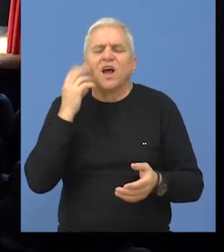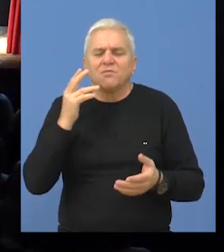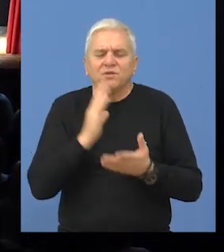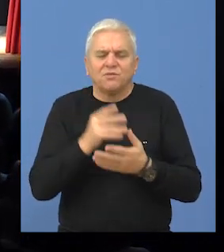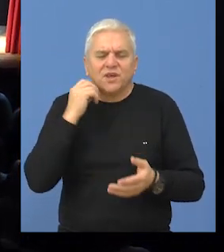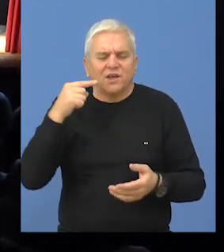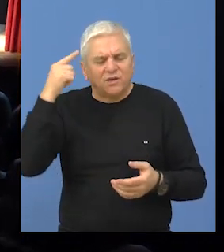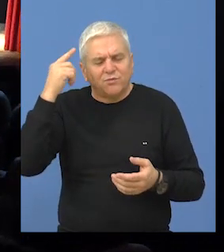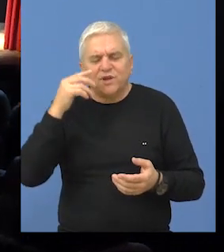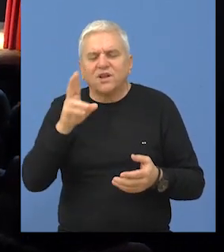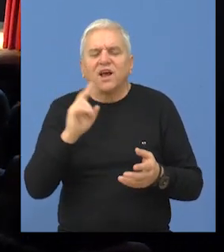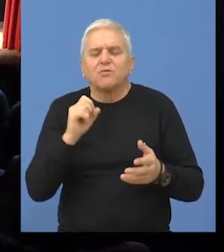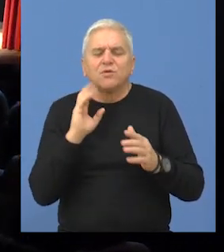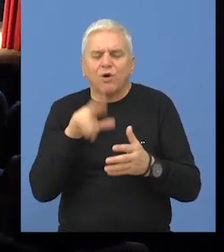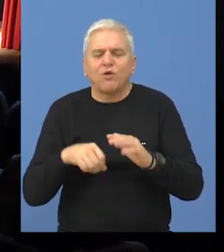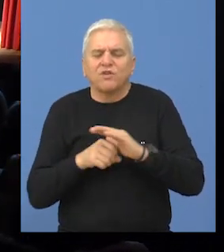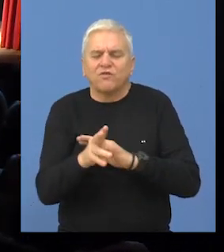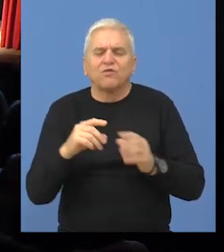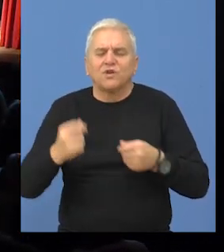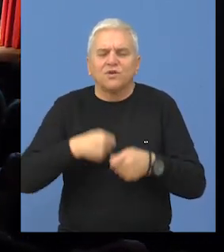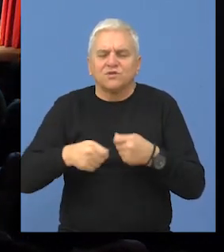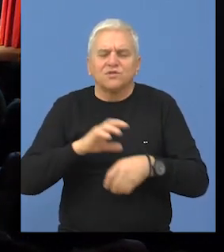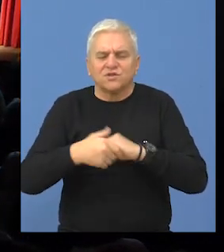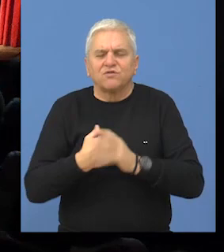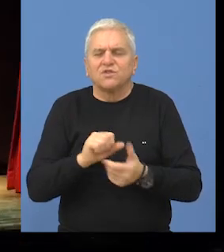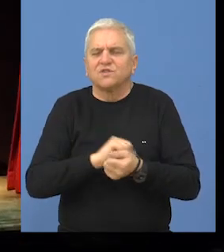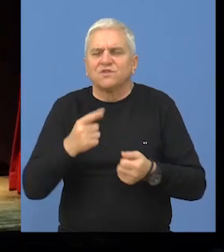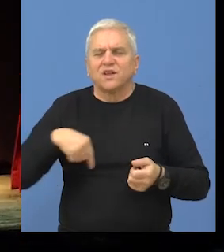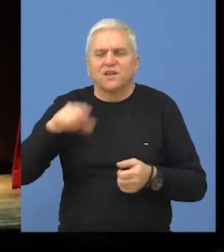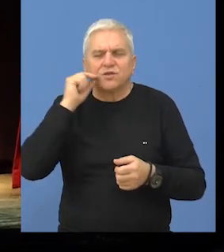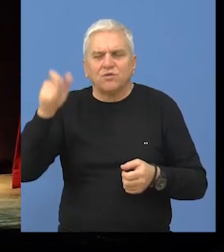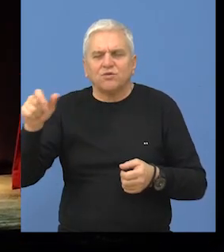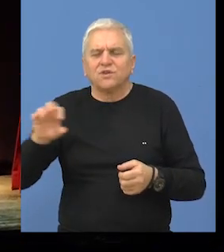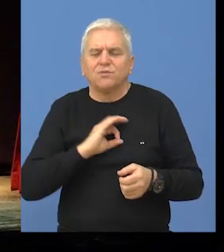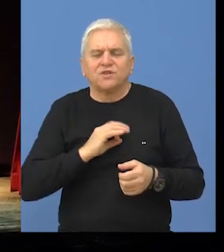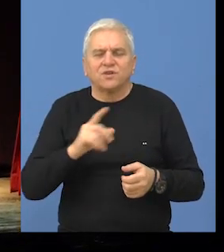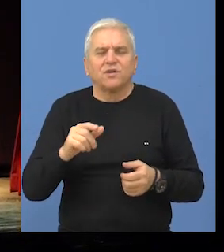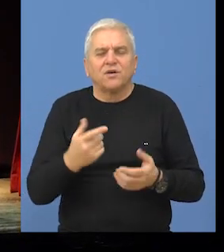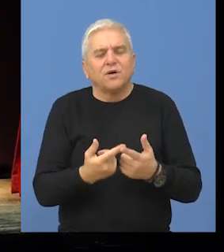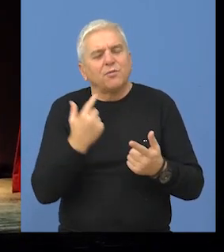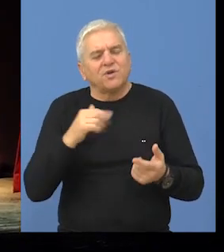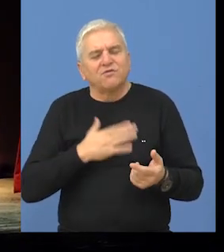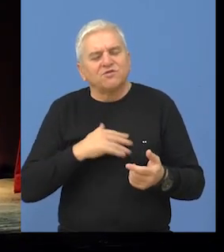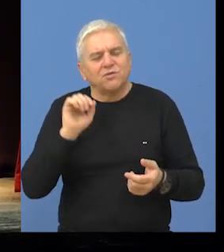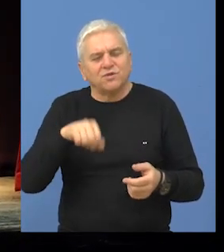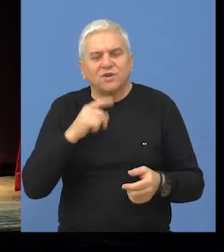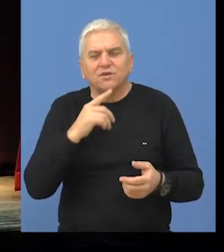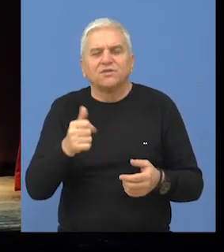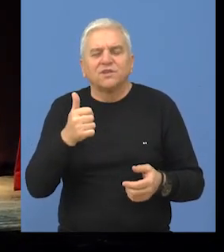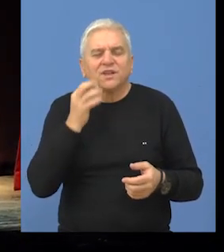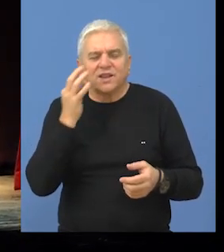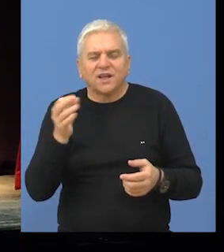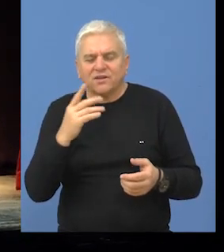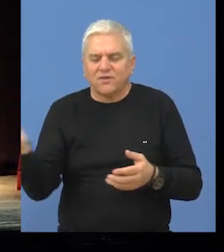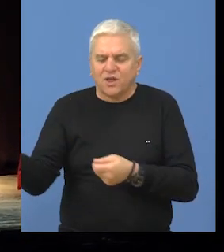šta bi bilo kad bi bilo i kako to bi moglo da profunkcioniše na zadovoljstvo naravno i nas građana Bečeja. Najpre donosimo